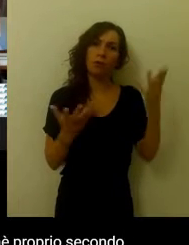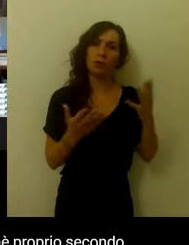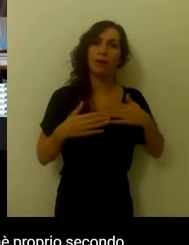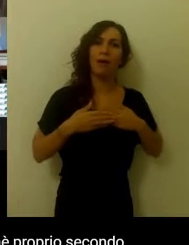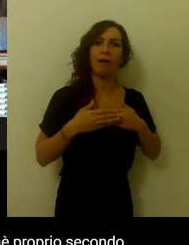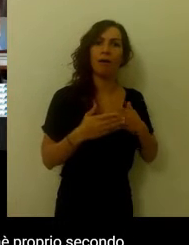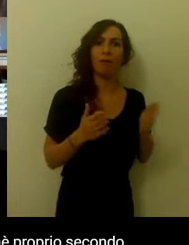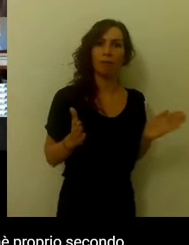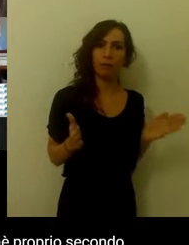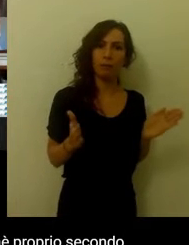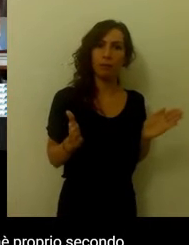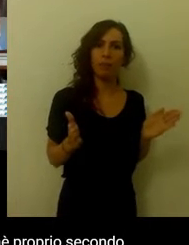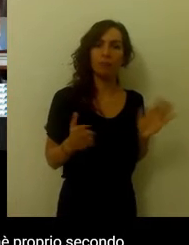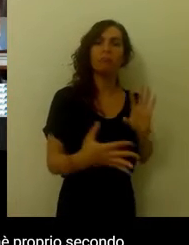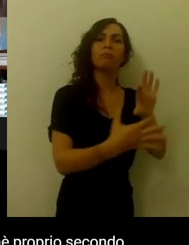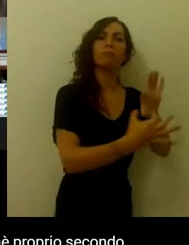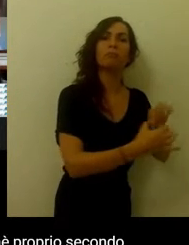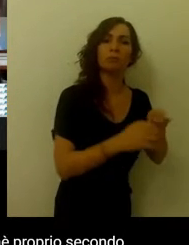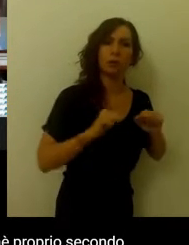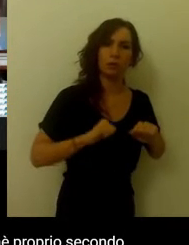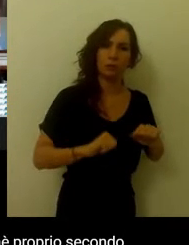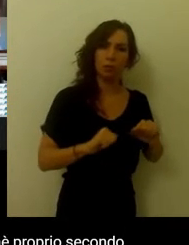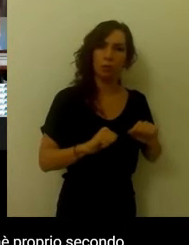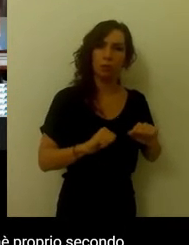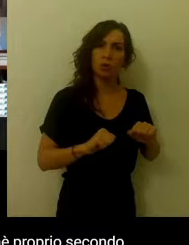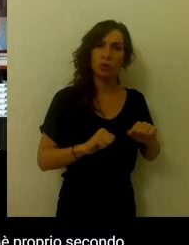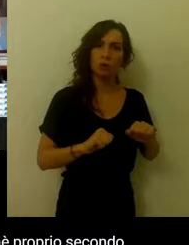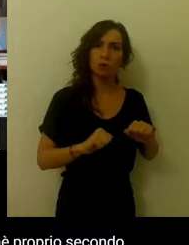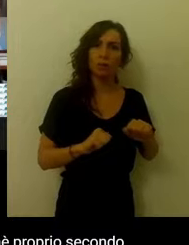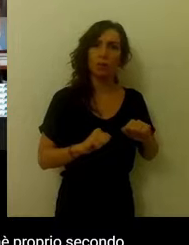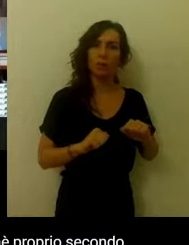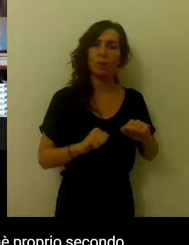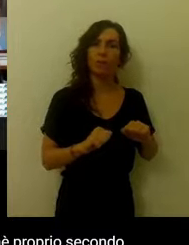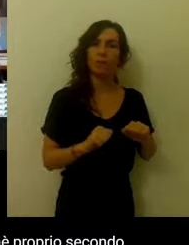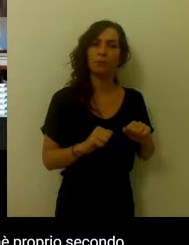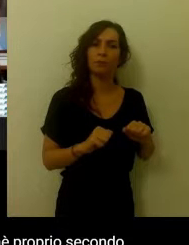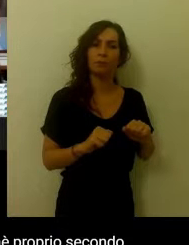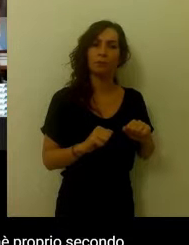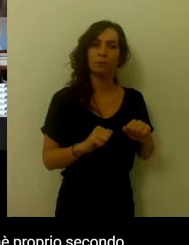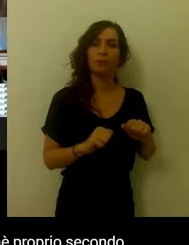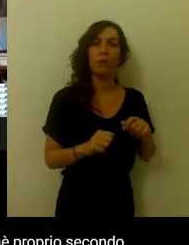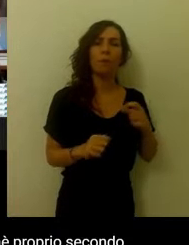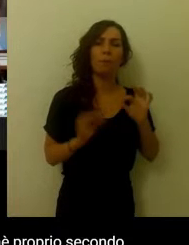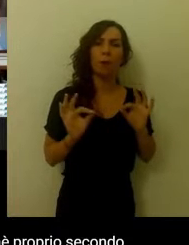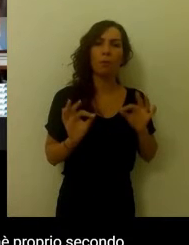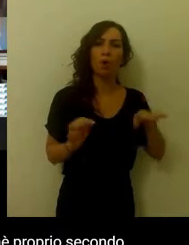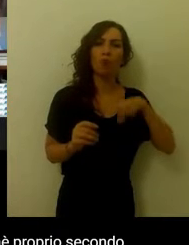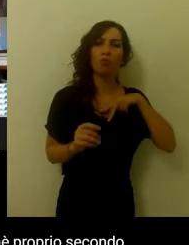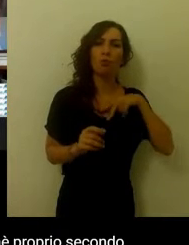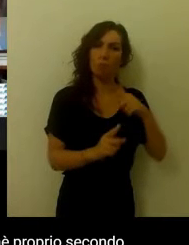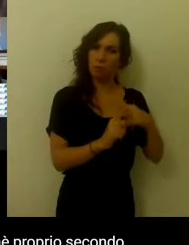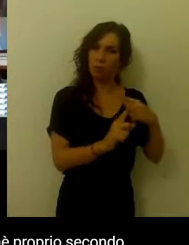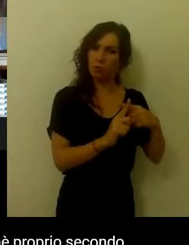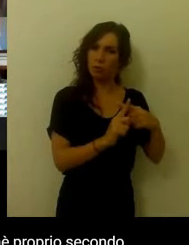più riusciamo a creare un nostro sé positivo. Perché